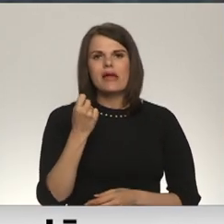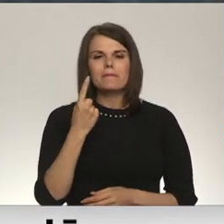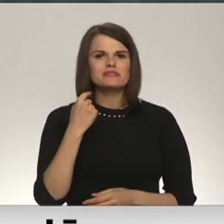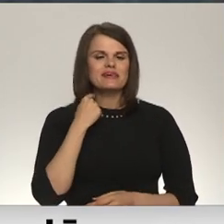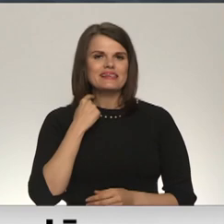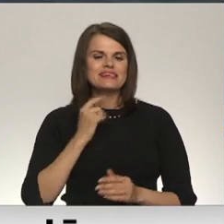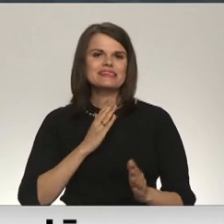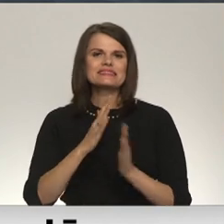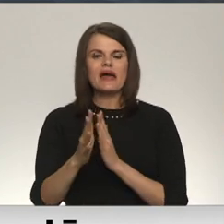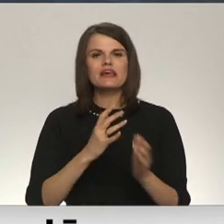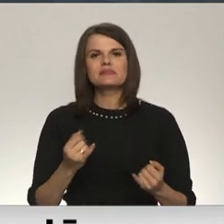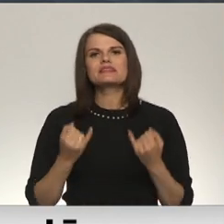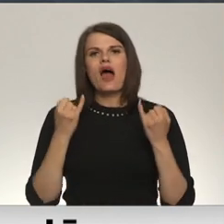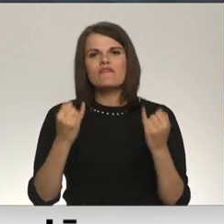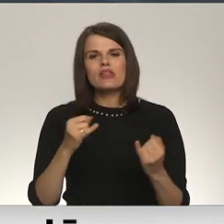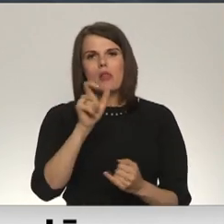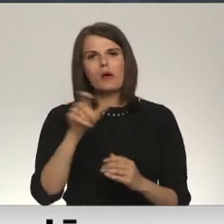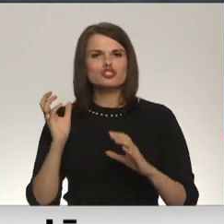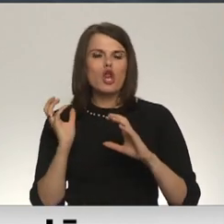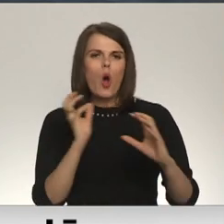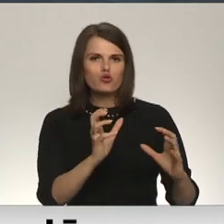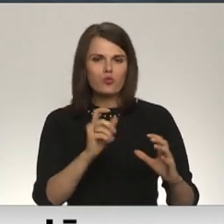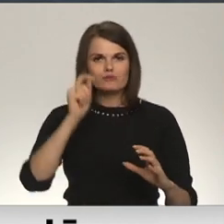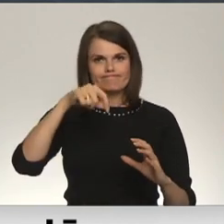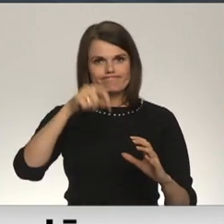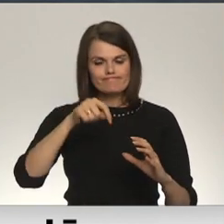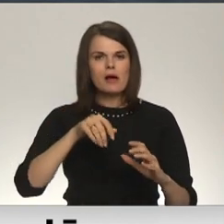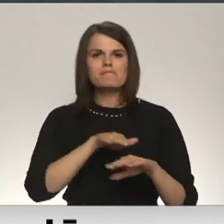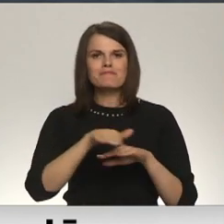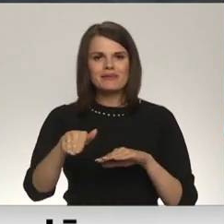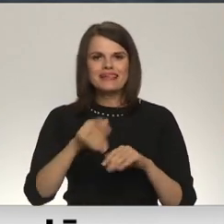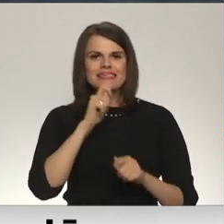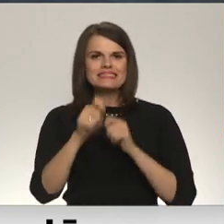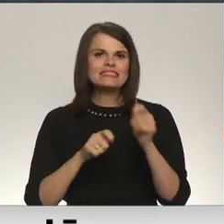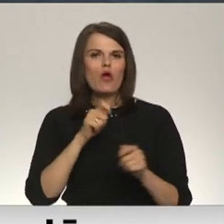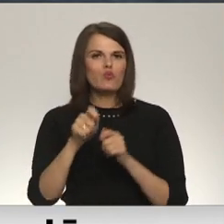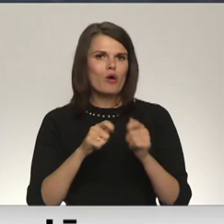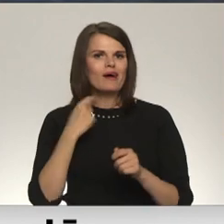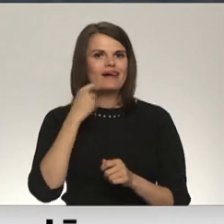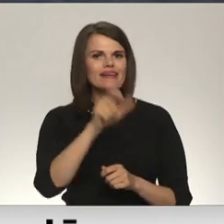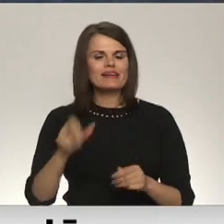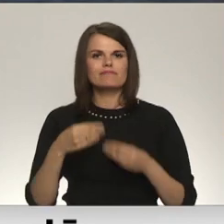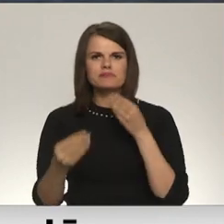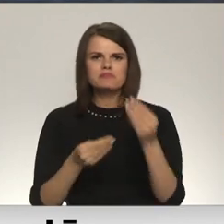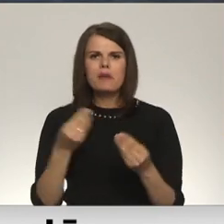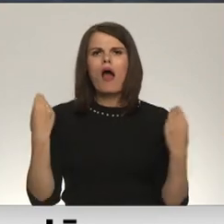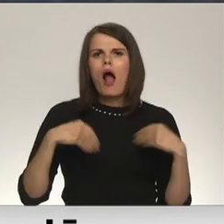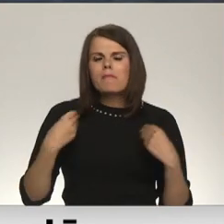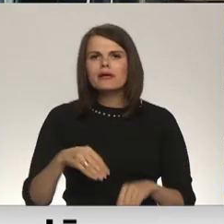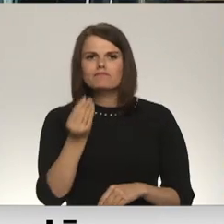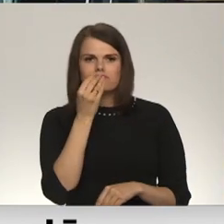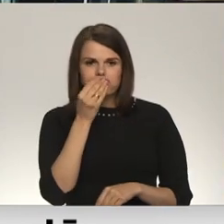satiksmes dāvinātie pasažieru autobusi. Visos autobusos ir rīdzinieku ziedojumi. Ikdienā nepieciešamas lietas, apģēps un pārtika.